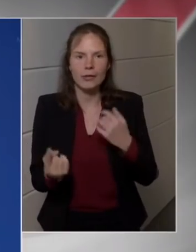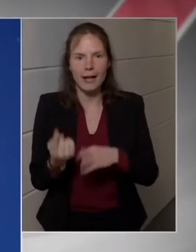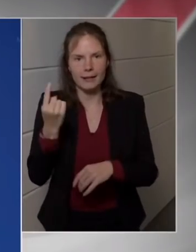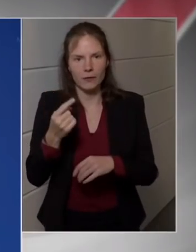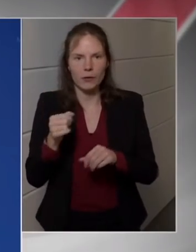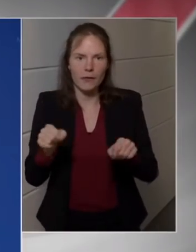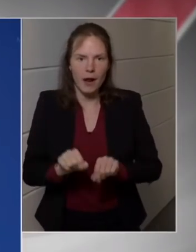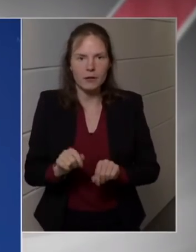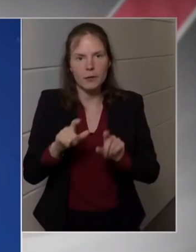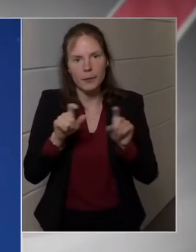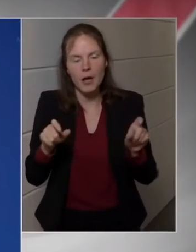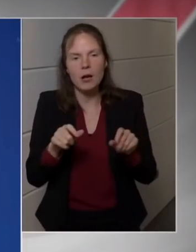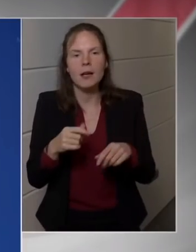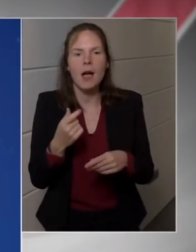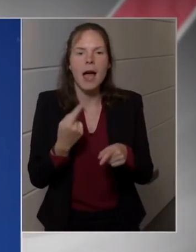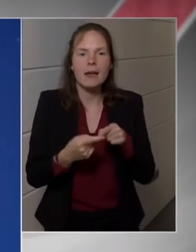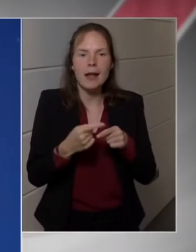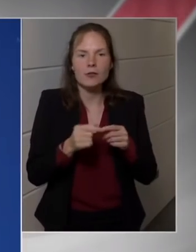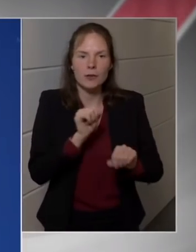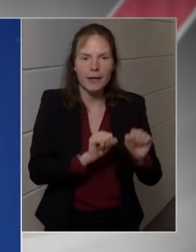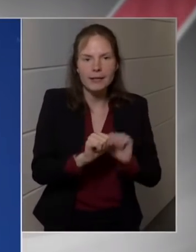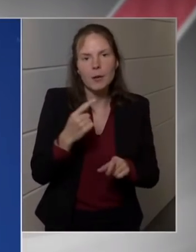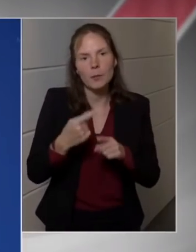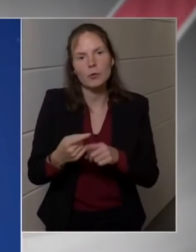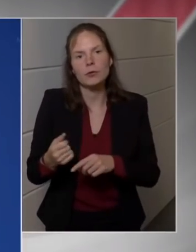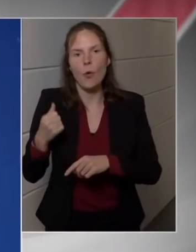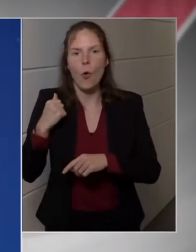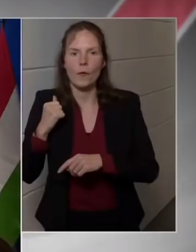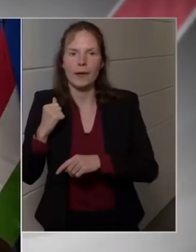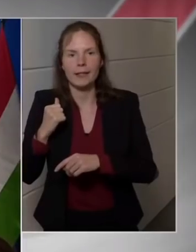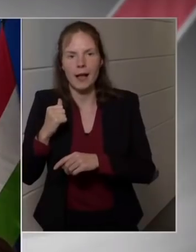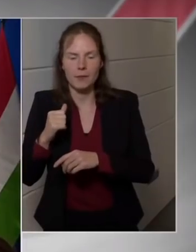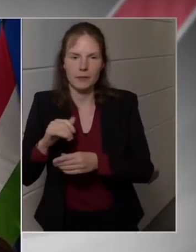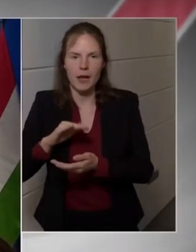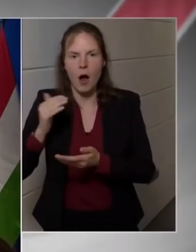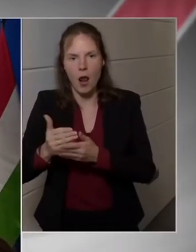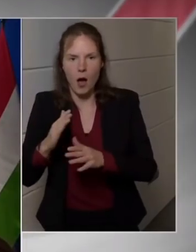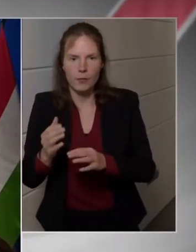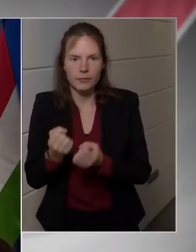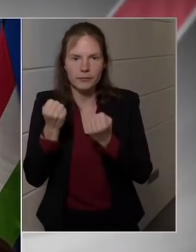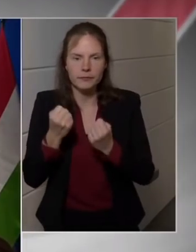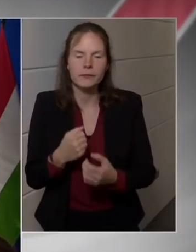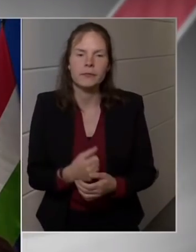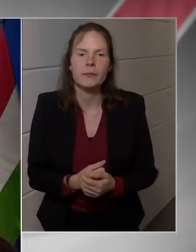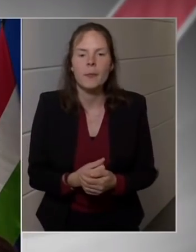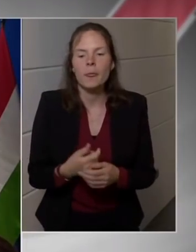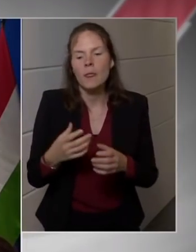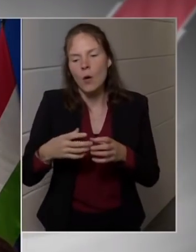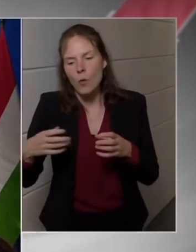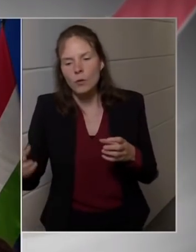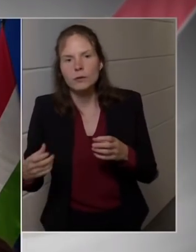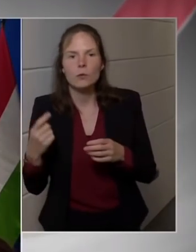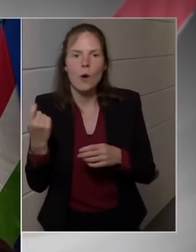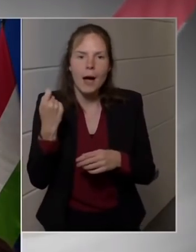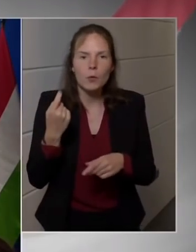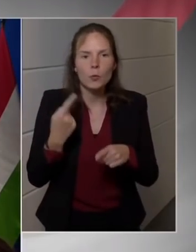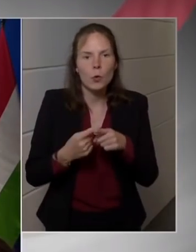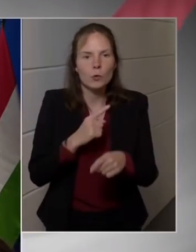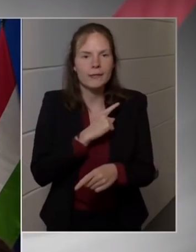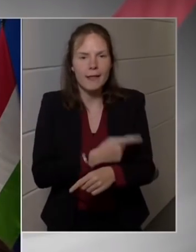veszélyhelyzet veszélye a gazdasági következményekre is kiterjed, ezért a kormány a rendkívüli felhatalmazásával élve